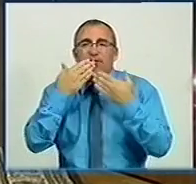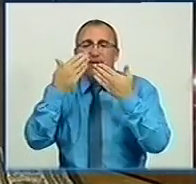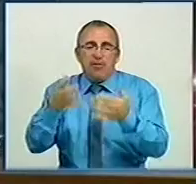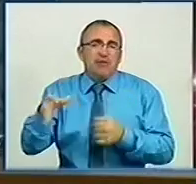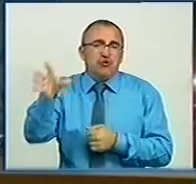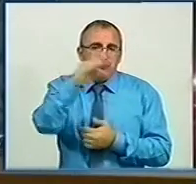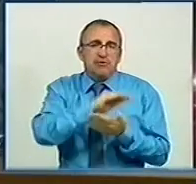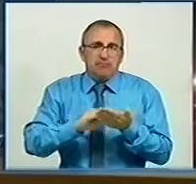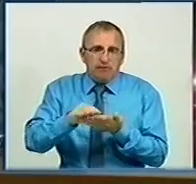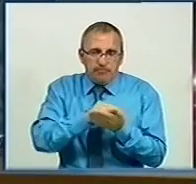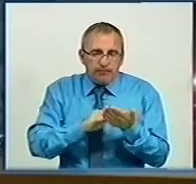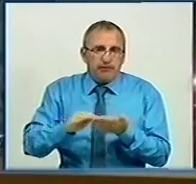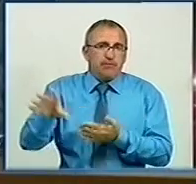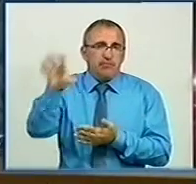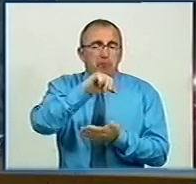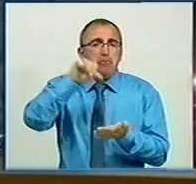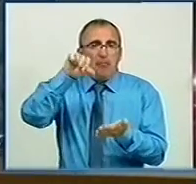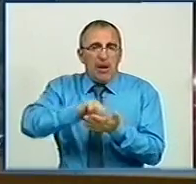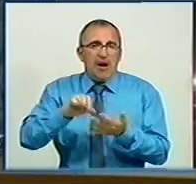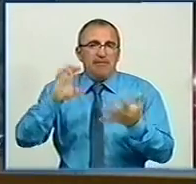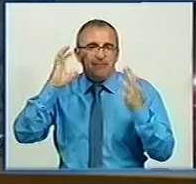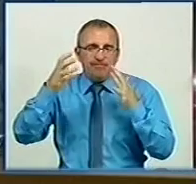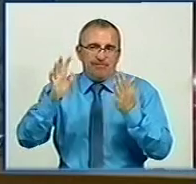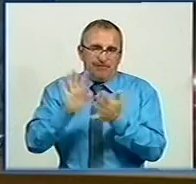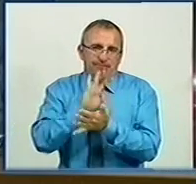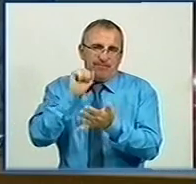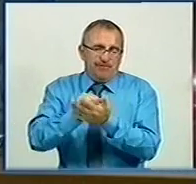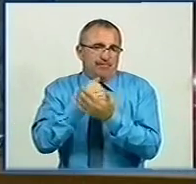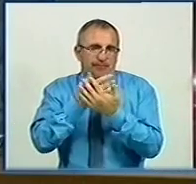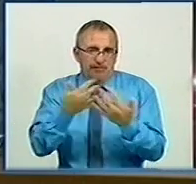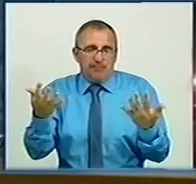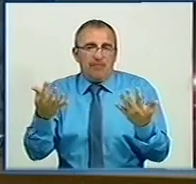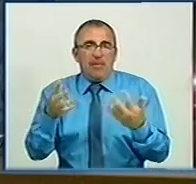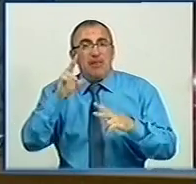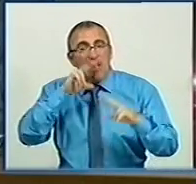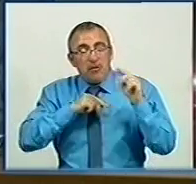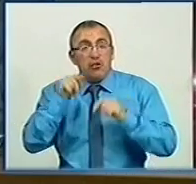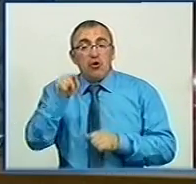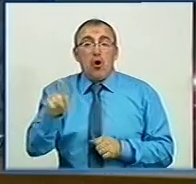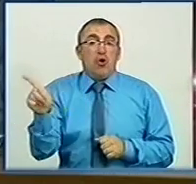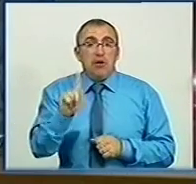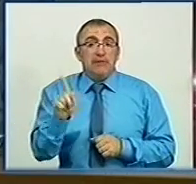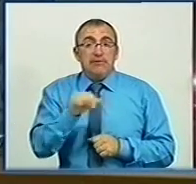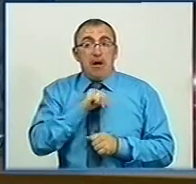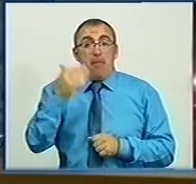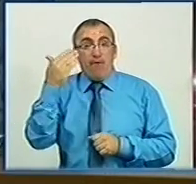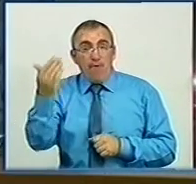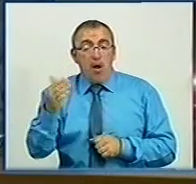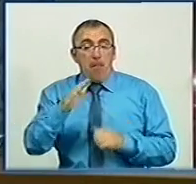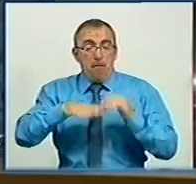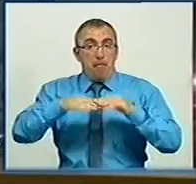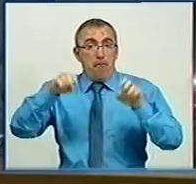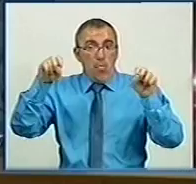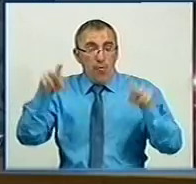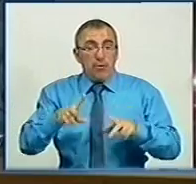ще раз і ще раз до всіх представників за своєю інформацією із надією про те, що саме ваша професійна